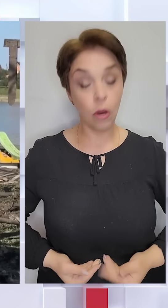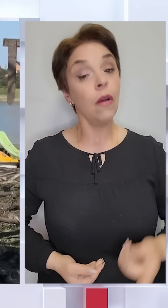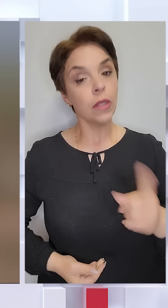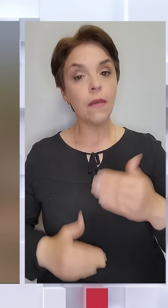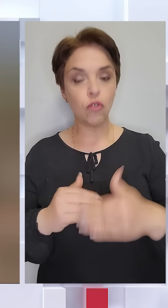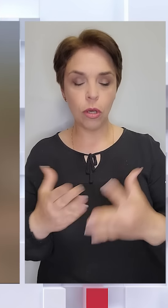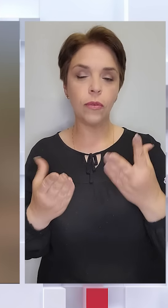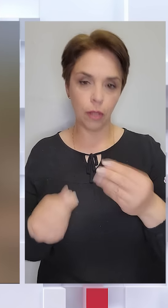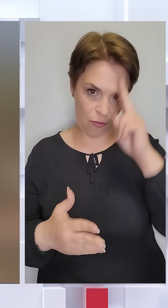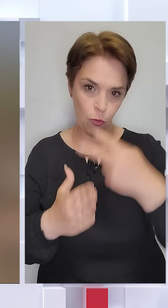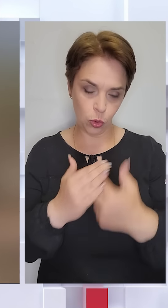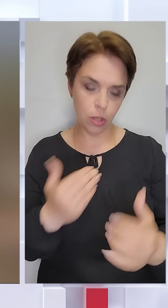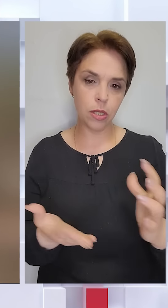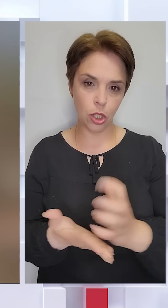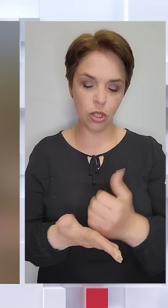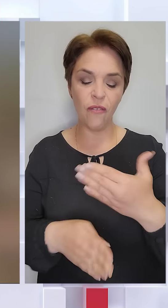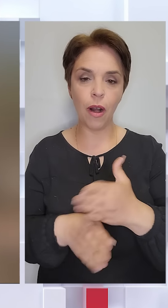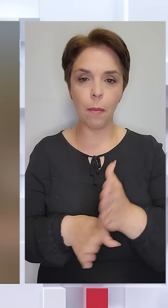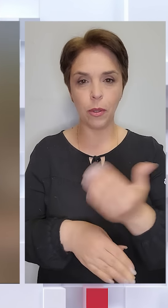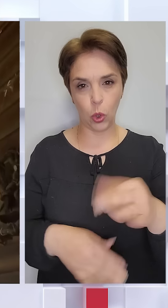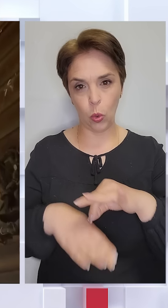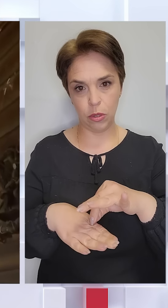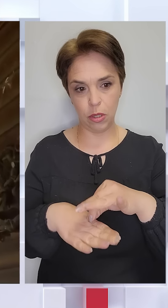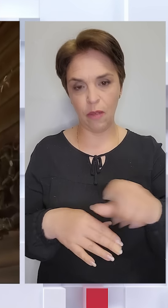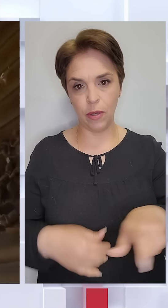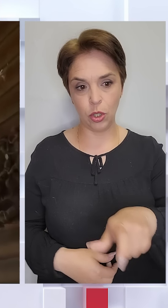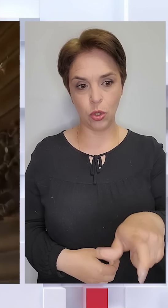вже в день водолази знайшли фрагменти його тіла в річці.